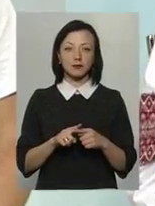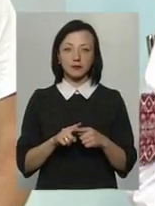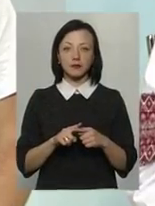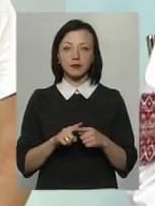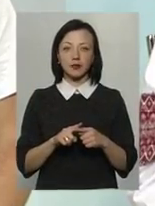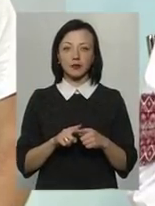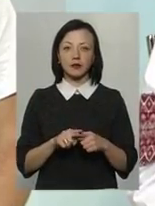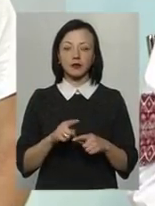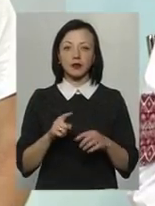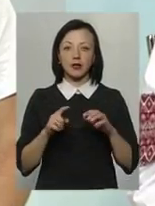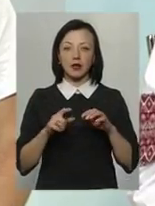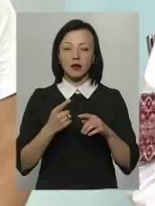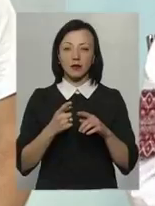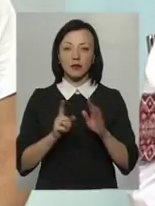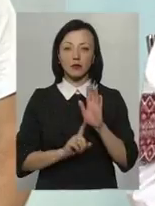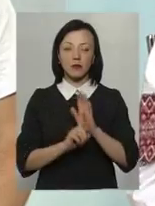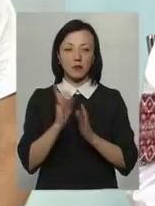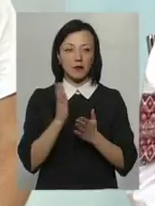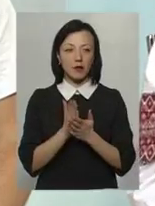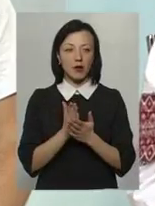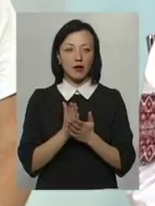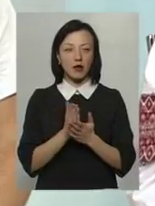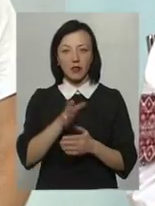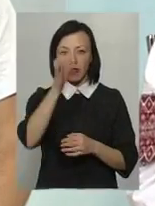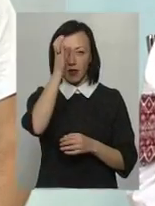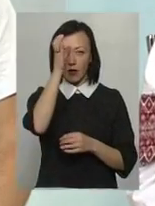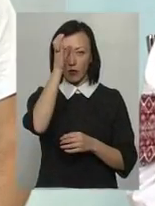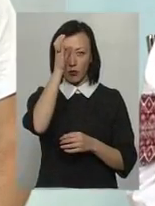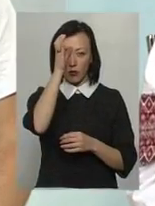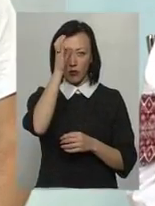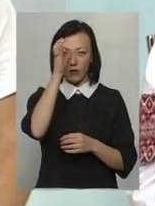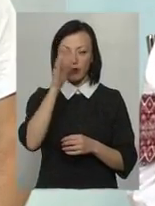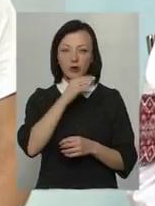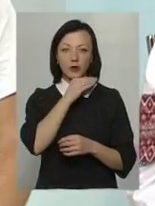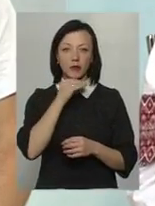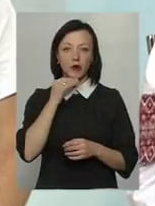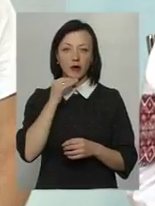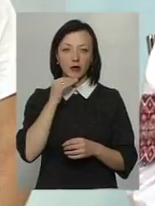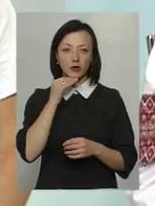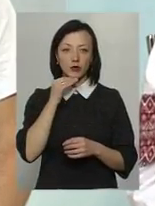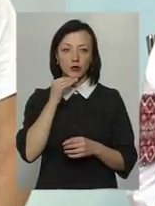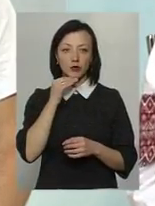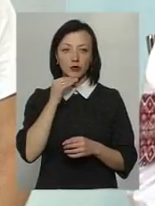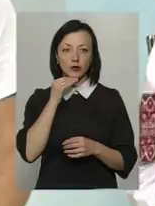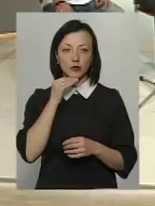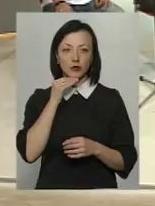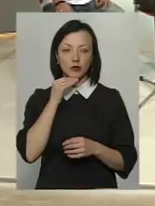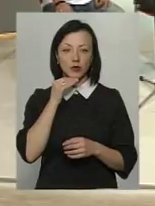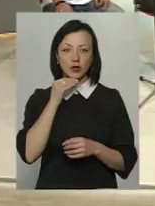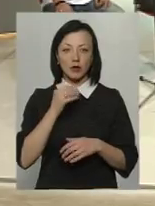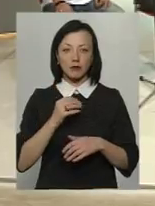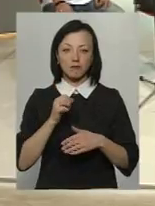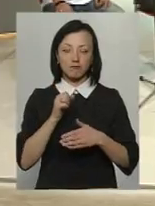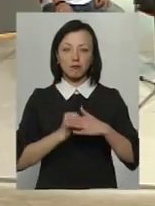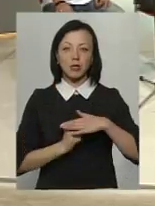набирає, має і наукові багато підґрунтя,